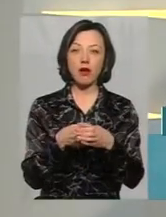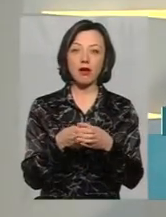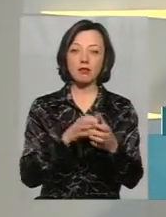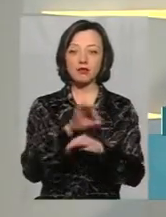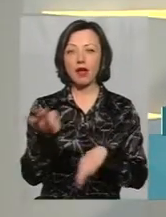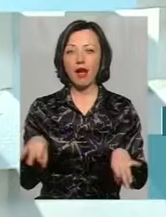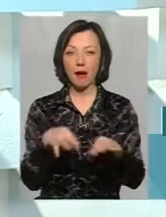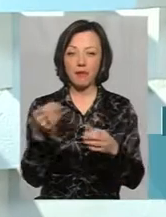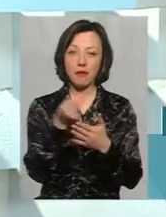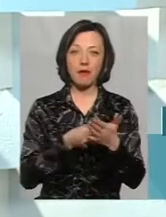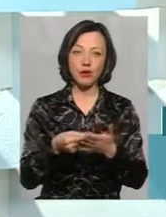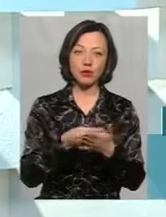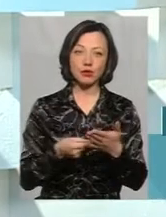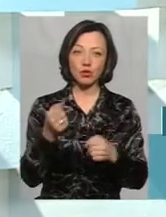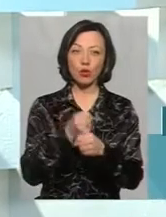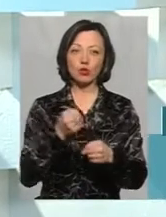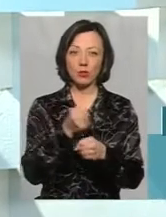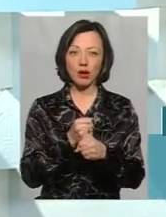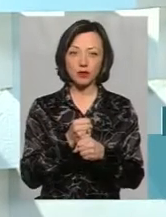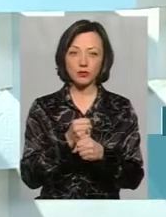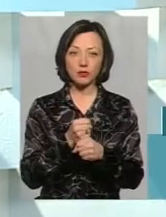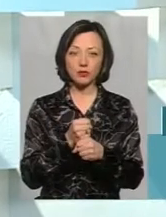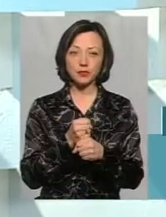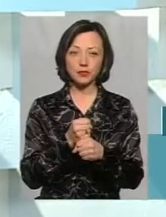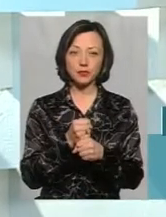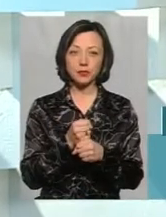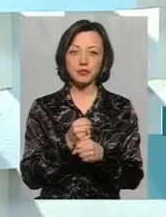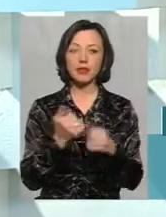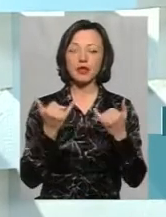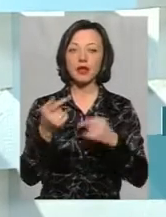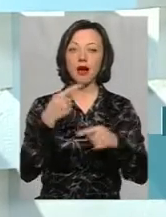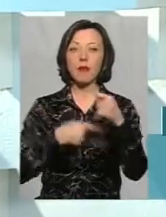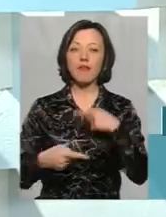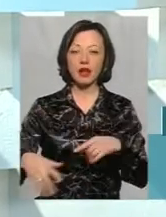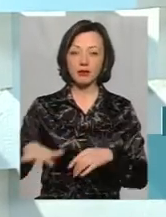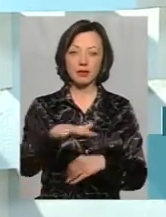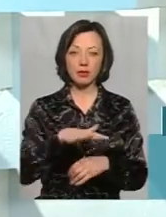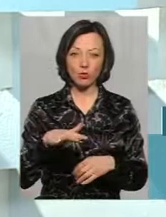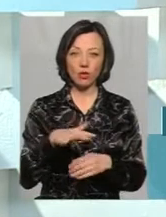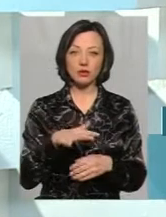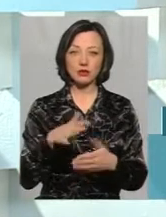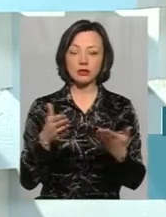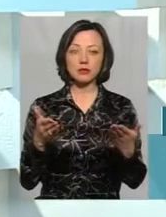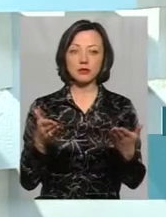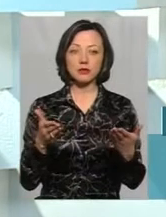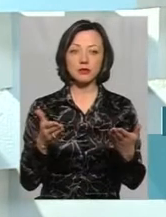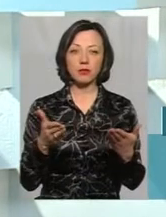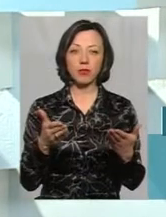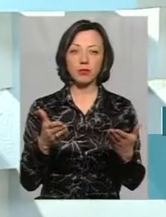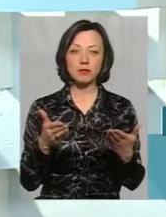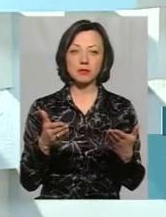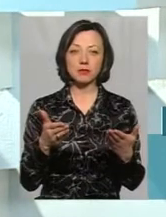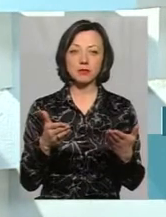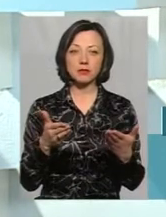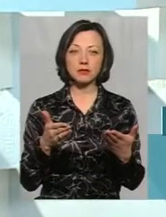там схеми розробляють для повернення наших територій, затверджених усім